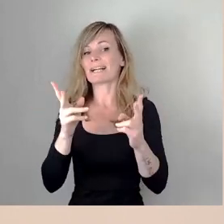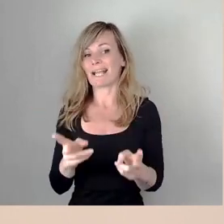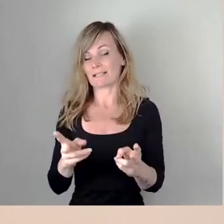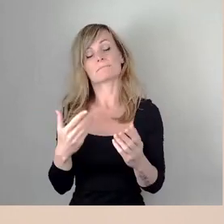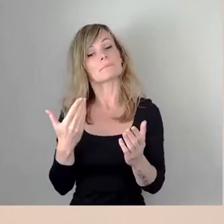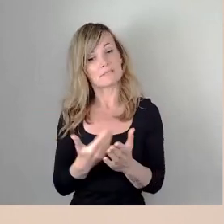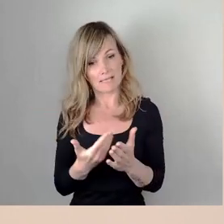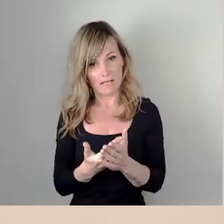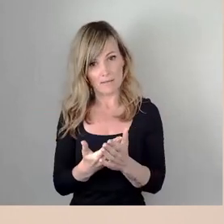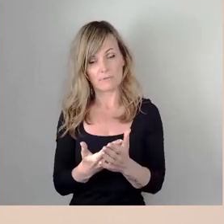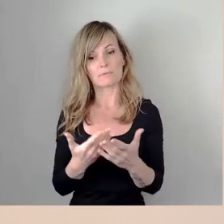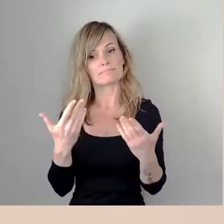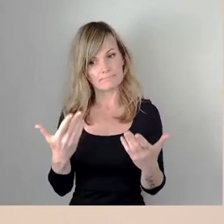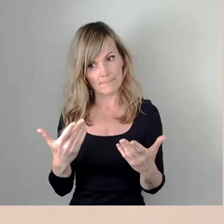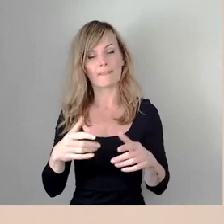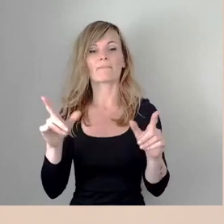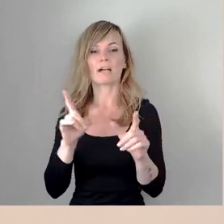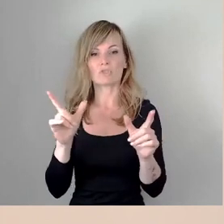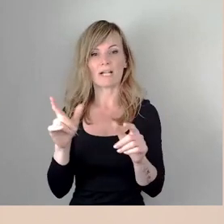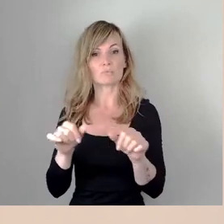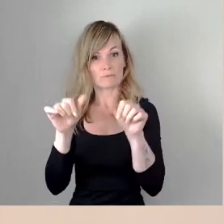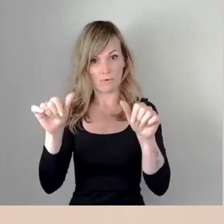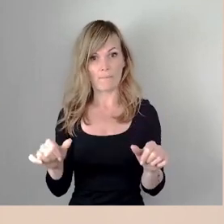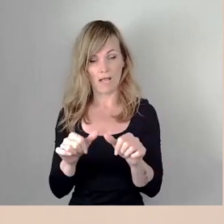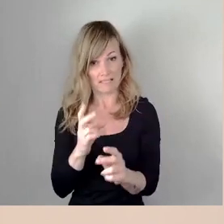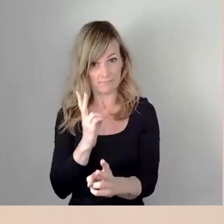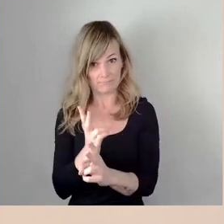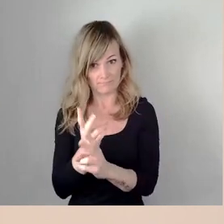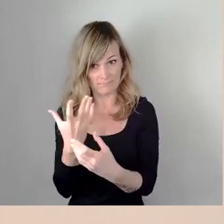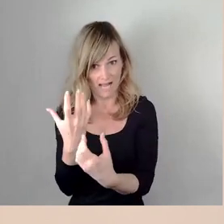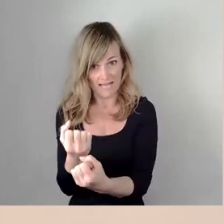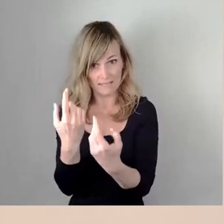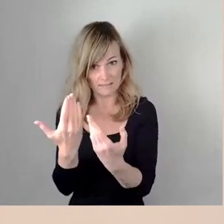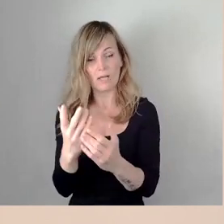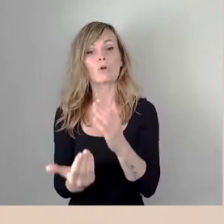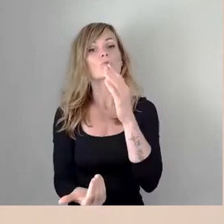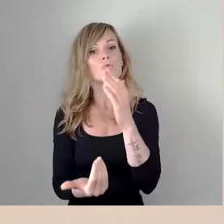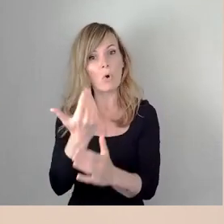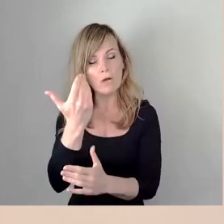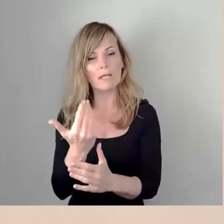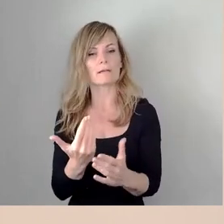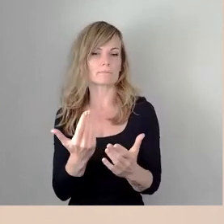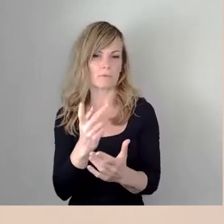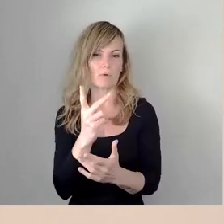wir, um dieses Veranstaltungsformat zu erhalten, hier die Vergabe einer neuen Konzession vor,